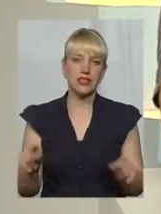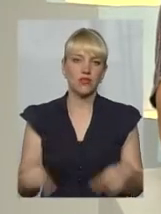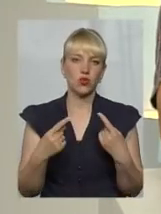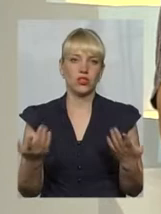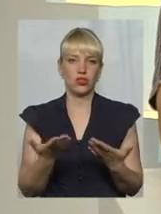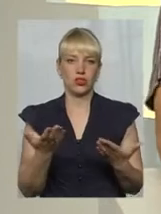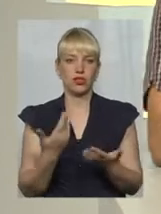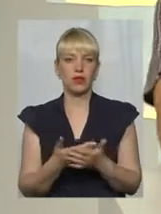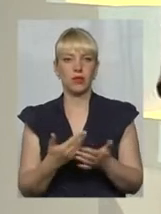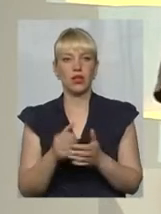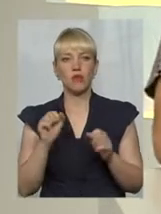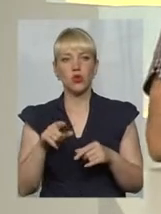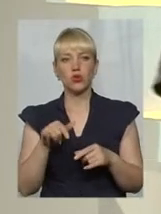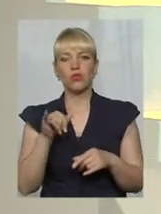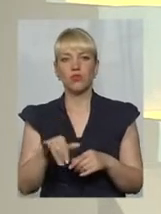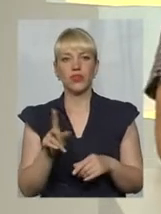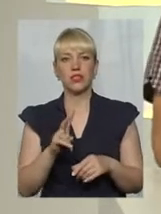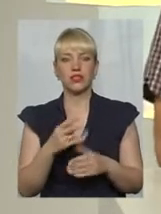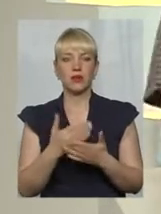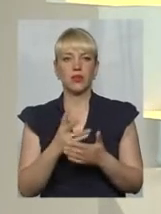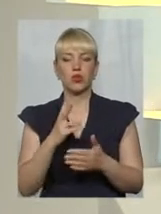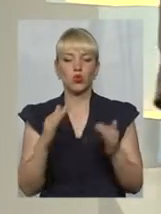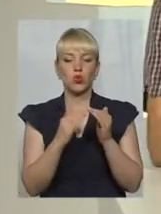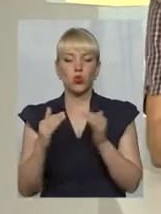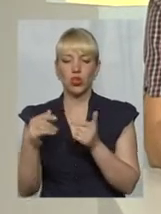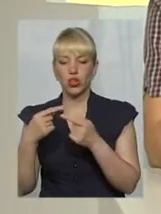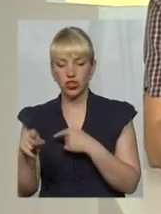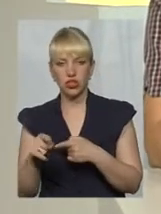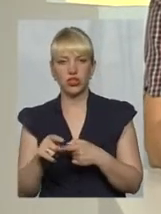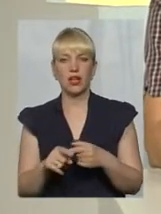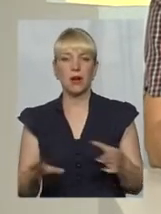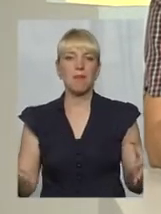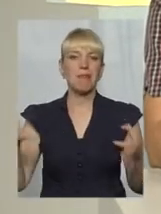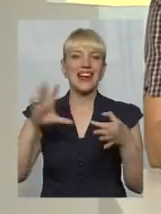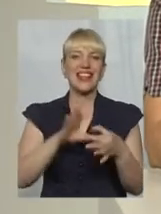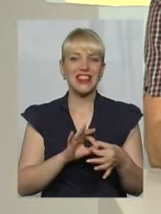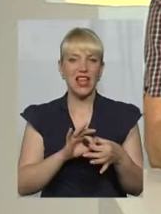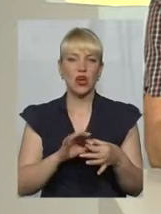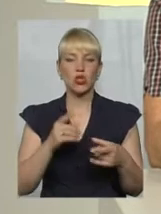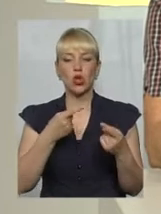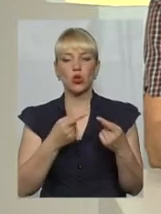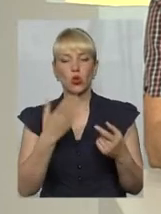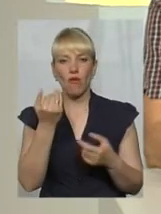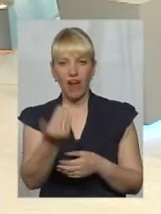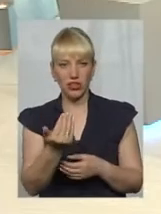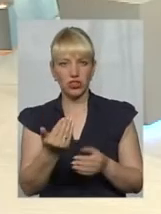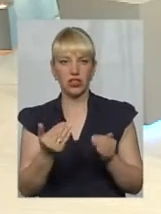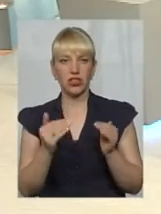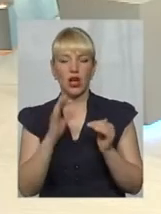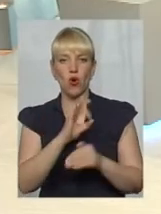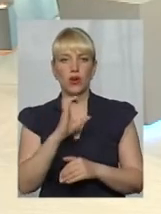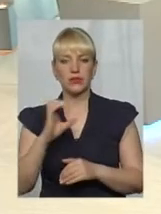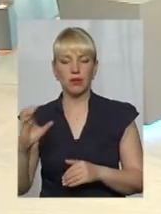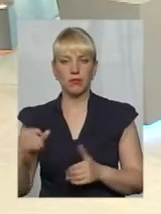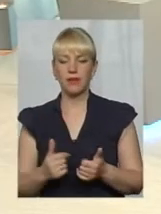можуть собі, ну там хтось з інших будинків приєднатися до діючих ОСББ. Зокрема, для ОСББ не відкривається.